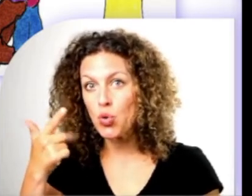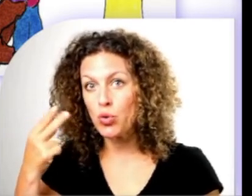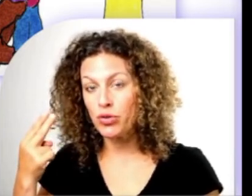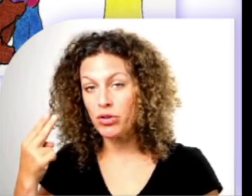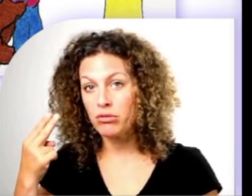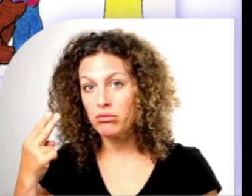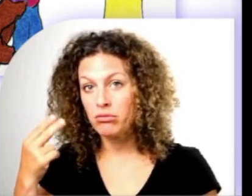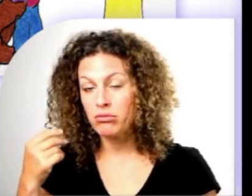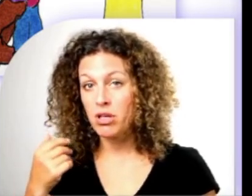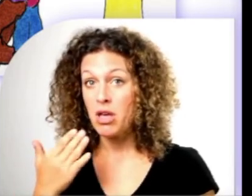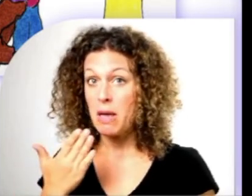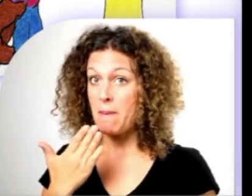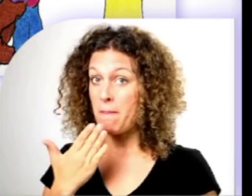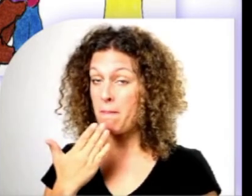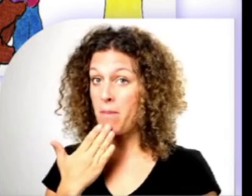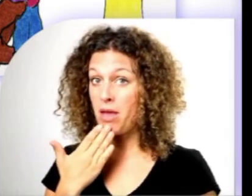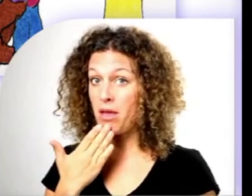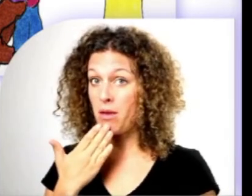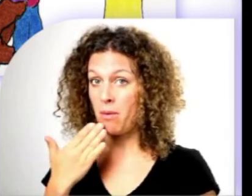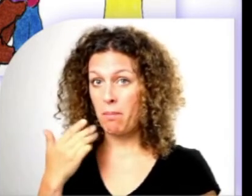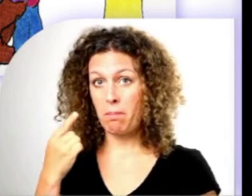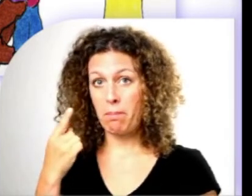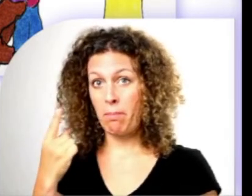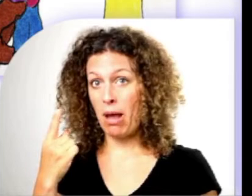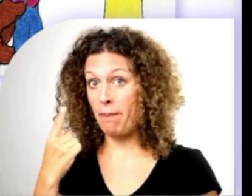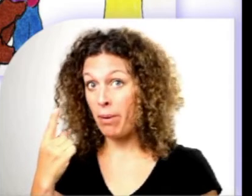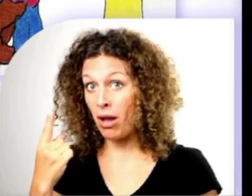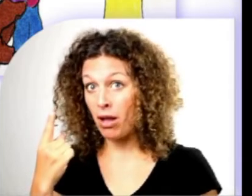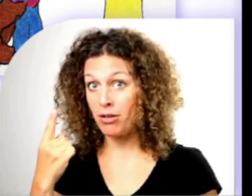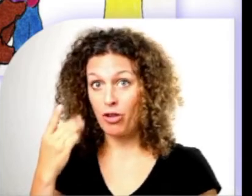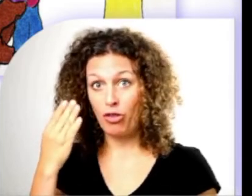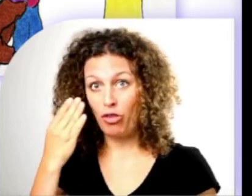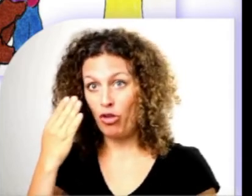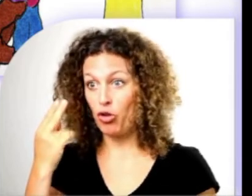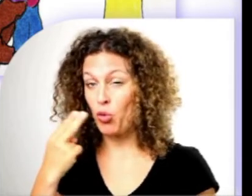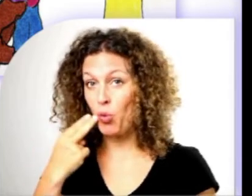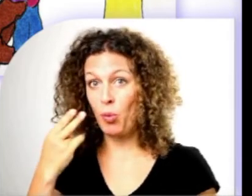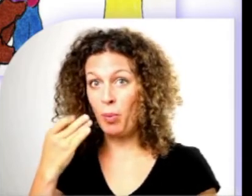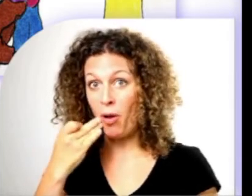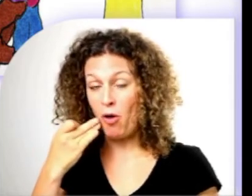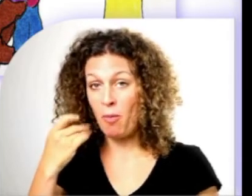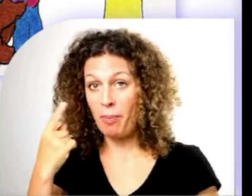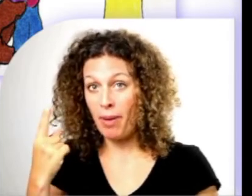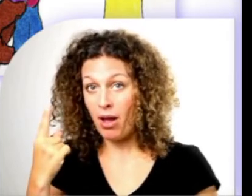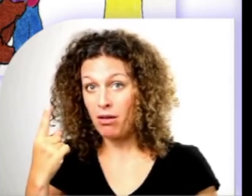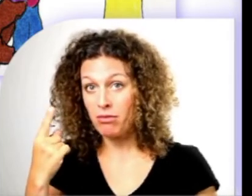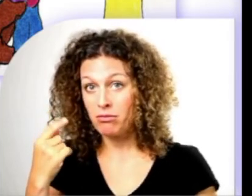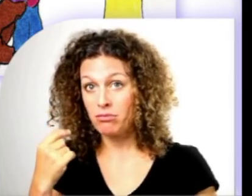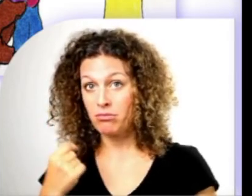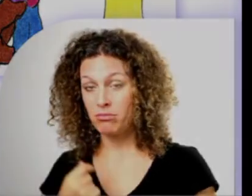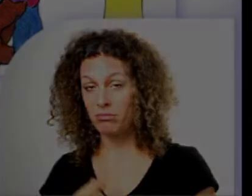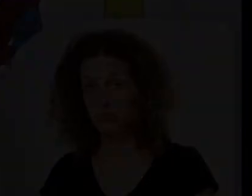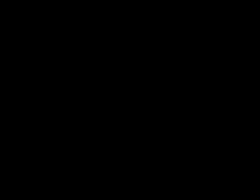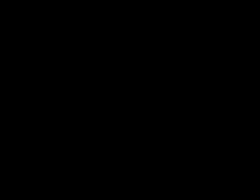chose. Mais papa ne comprend pas.